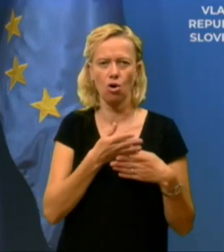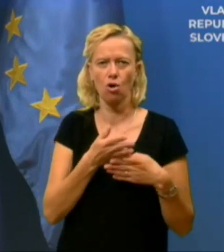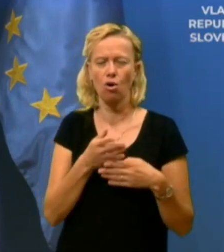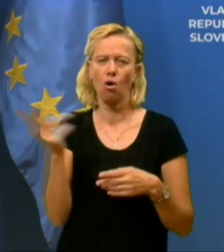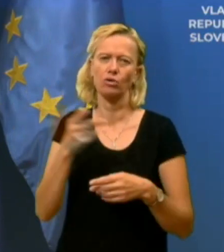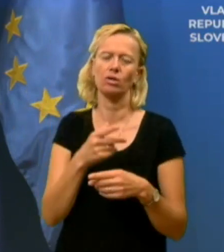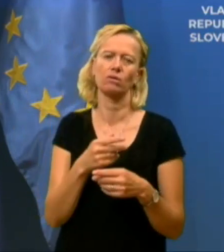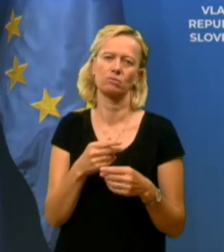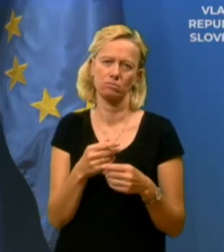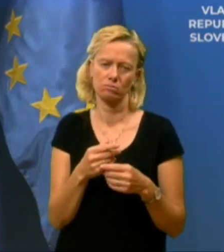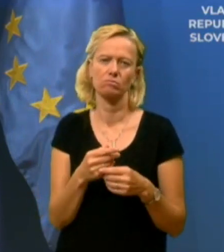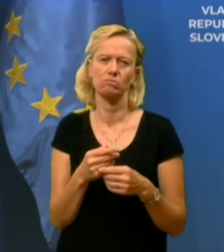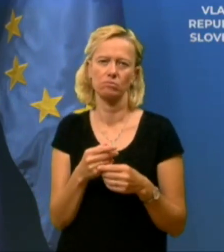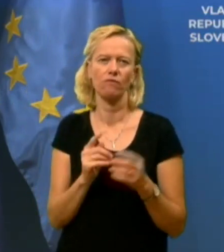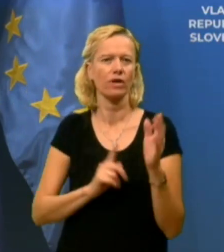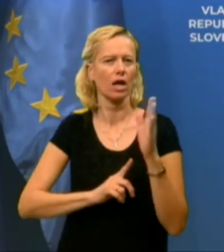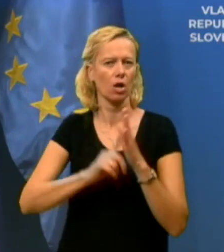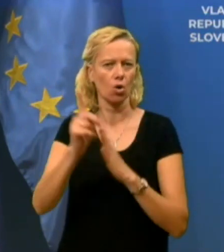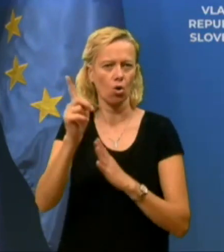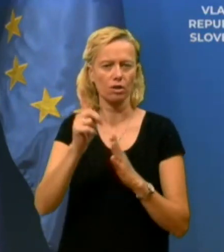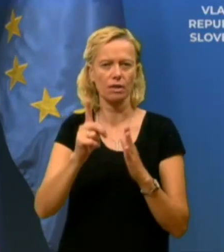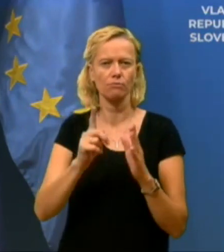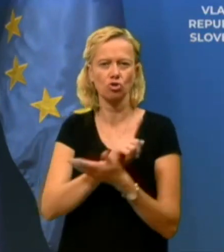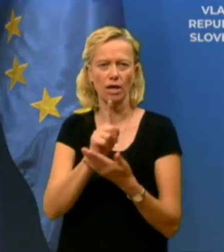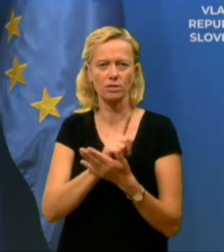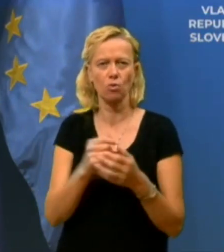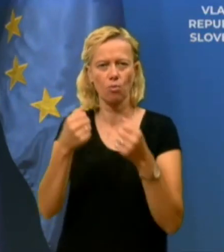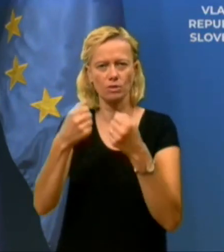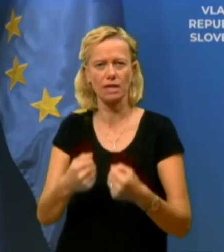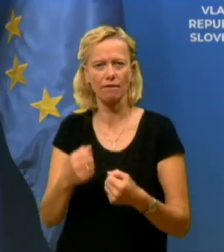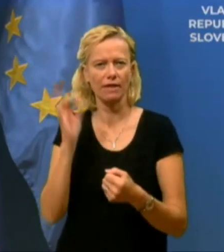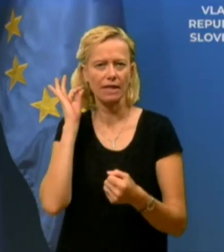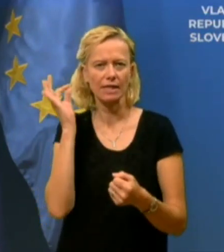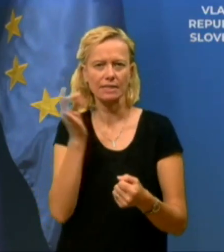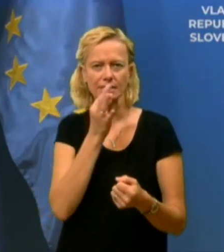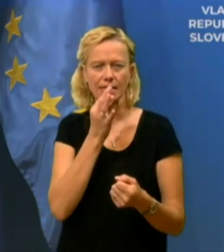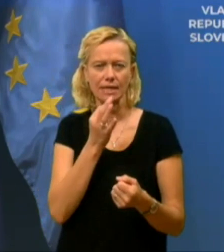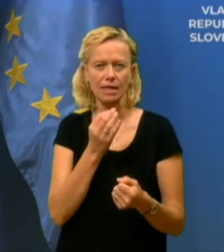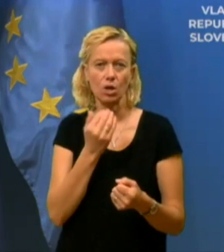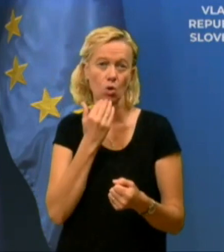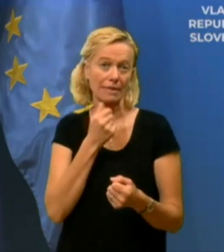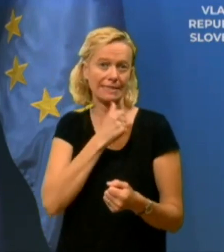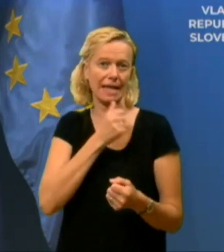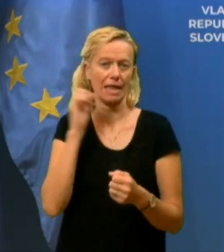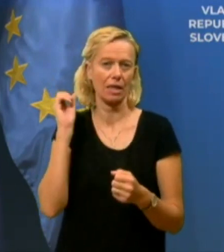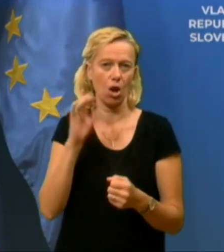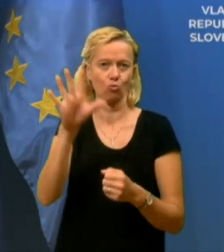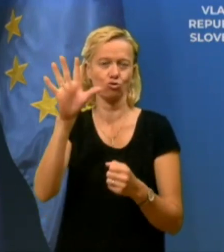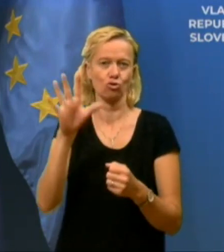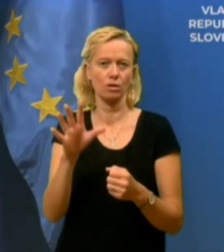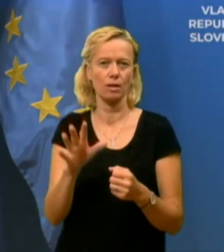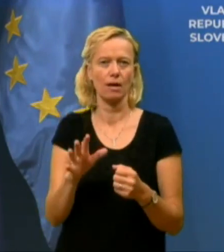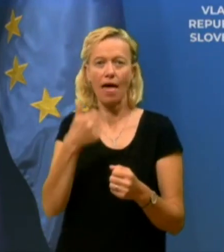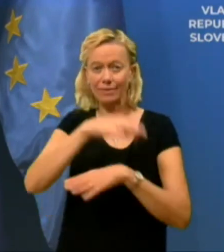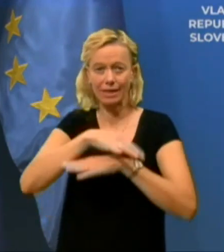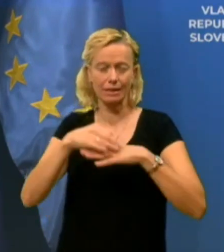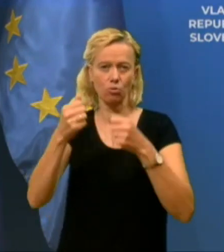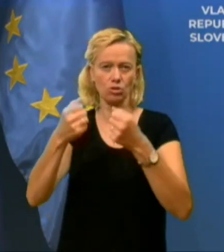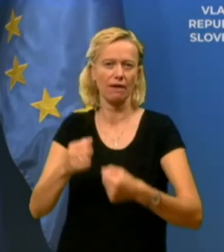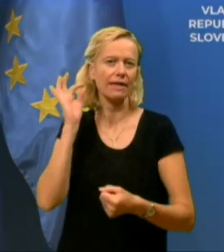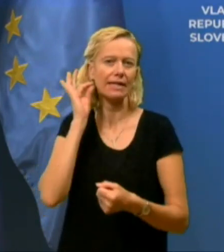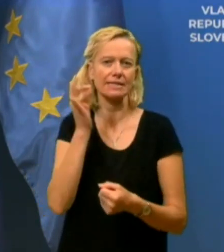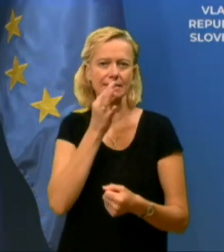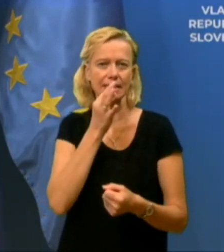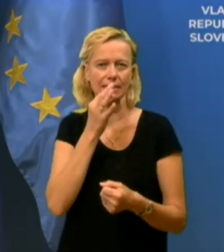veliko breme. v rekordnem času smo klicni centr postavili. Ko mi smo imeli zeleno luč, smo v Venem tednu postavili klicni centr, v katerem trenutno